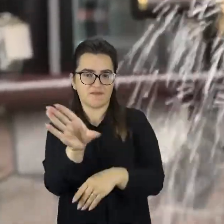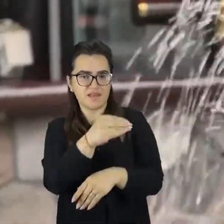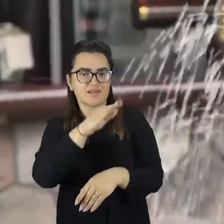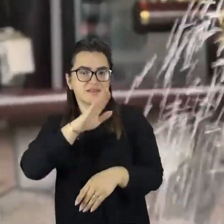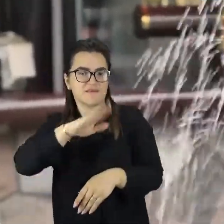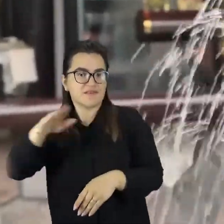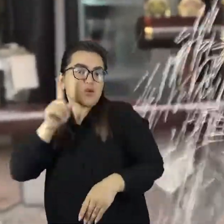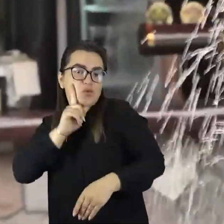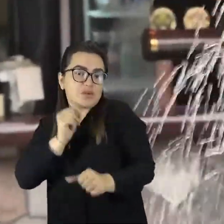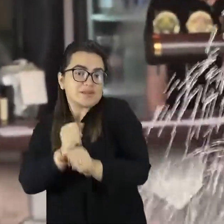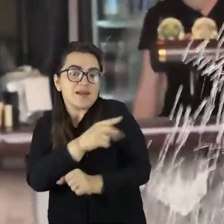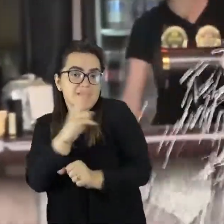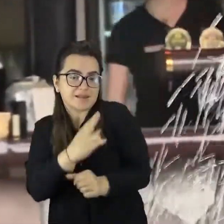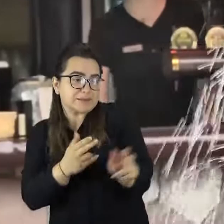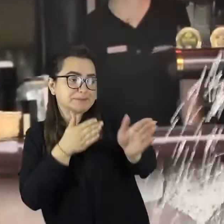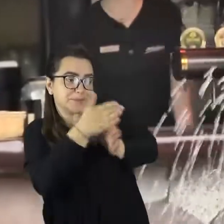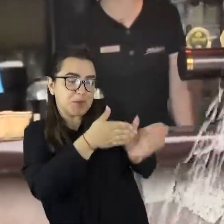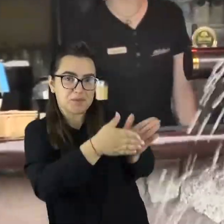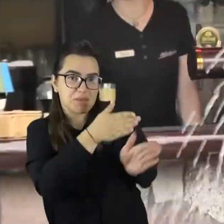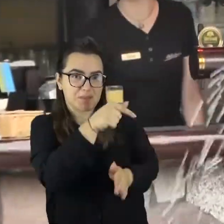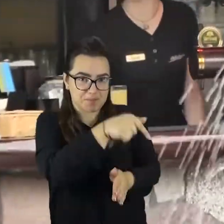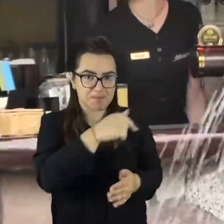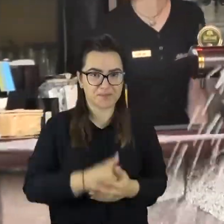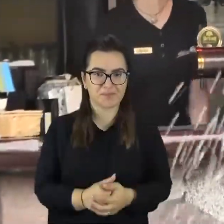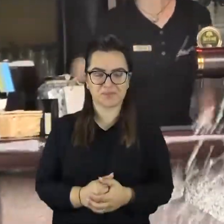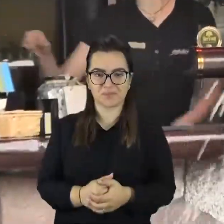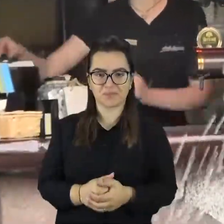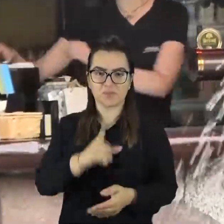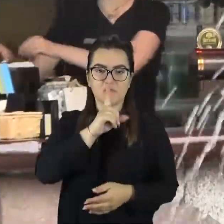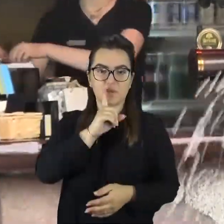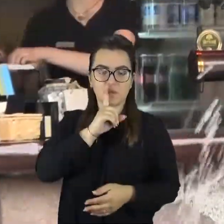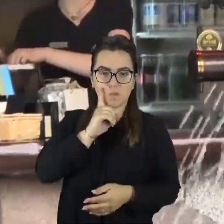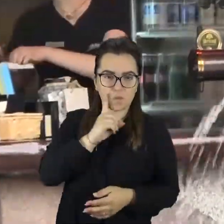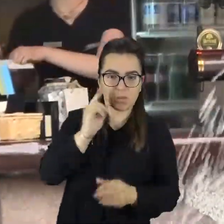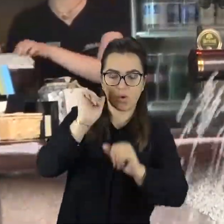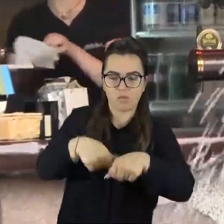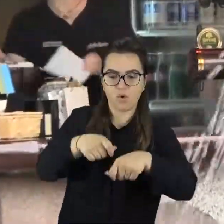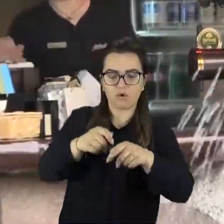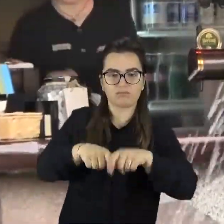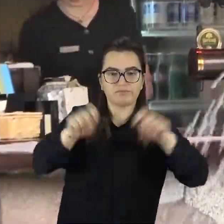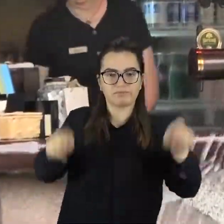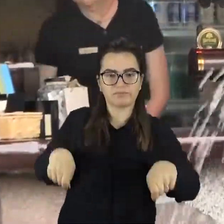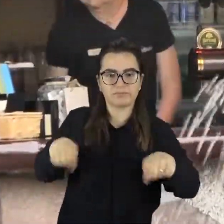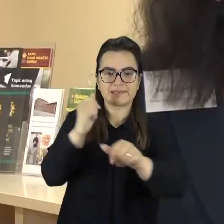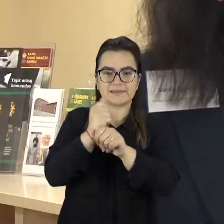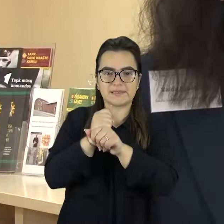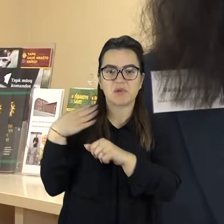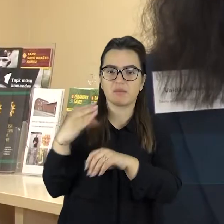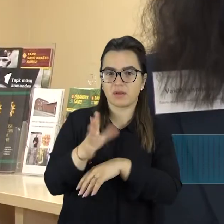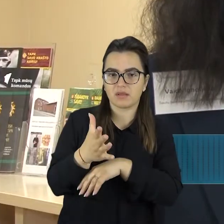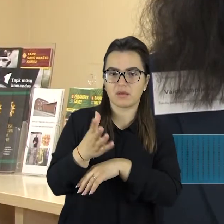į kuriuos užsuka moksleivį pagaidaujantis padirbėti vasaros metu. Jaunuoliai gali pradėti dirbti nuo 14